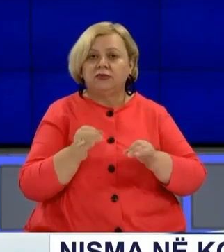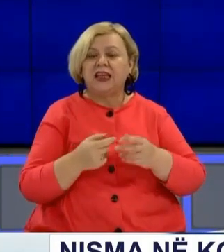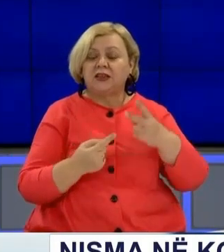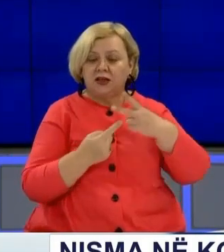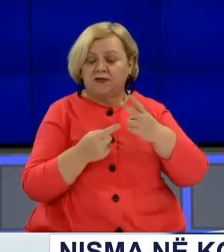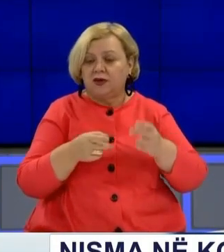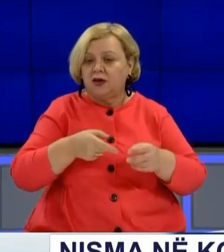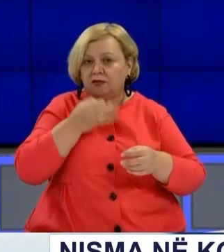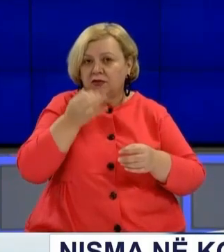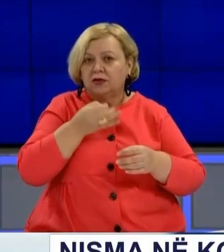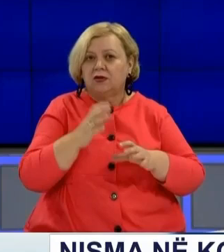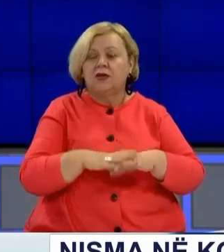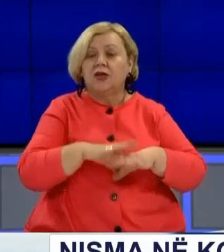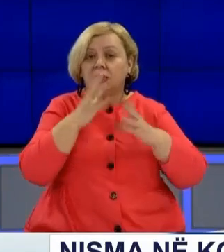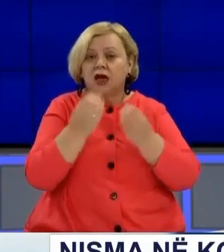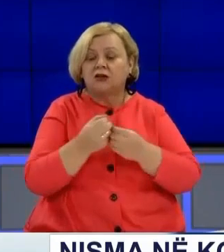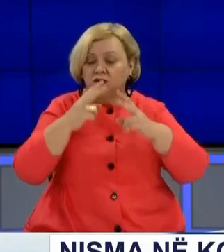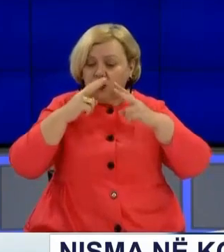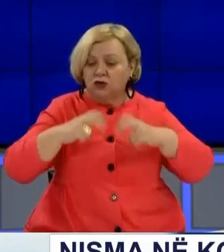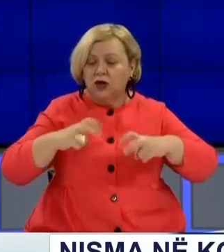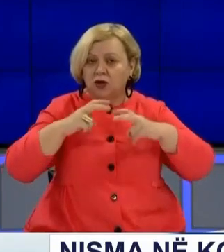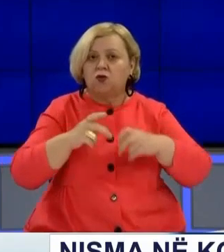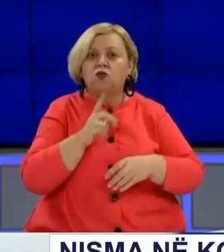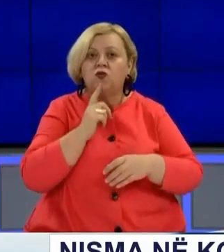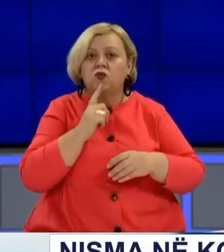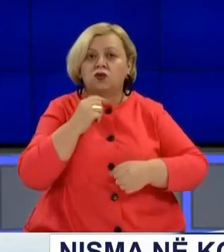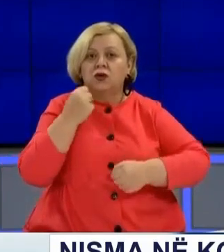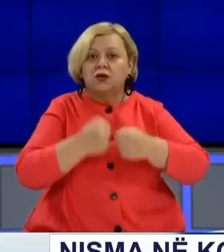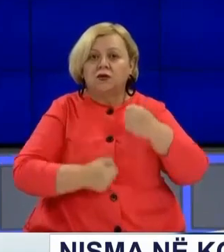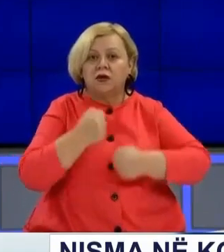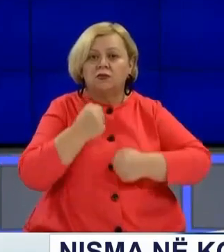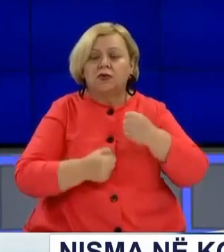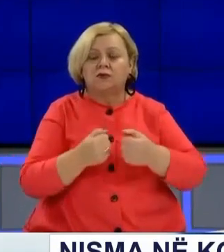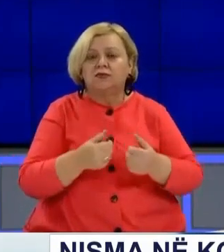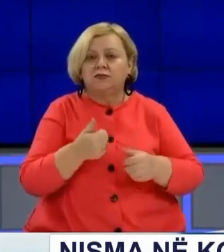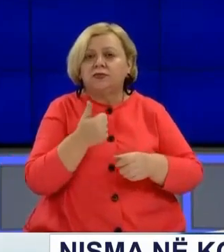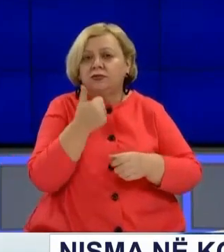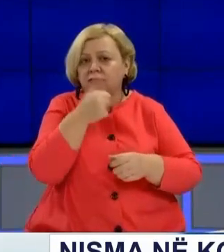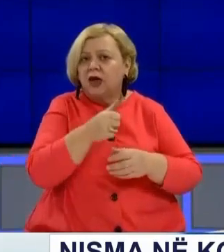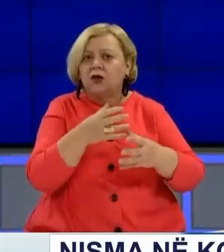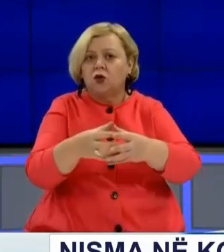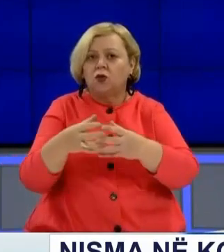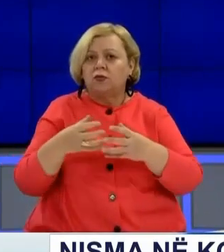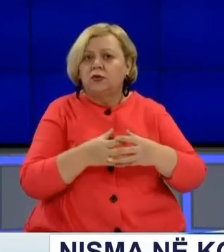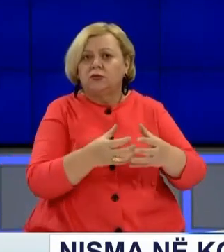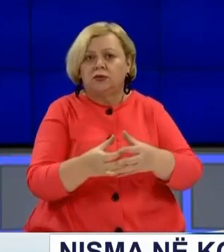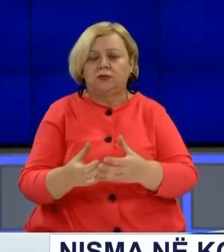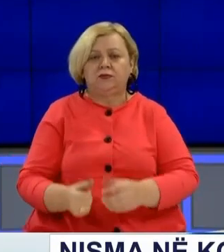se do të hetohen të gjitha ta që kanë kryer kryme në Kosovë, pa marë parasysh për katsin etnike.